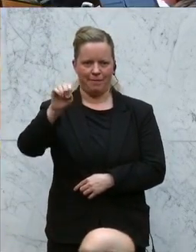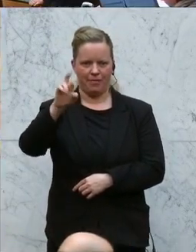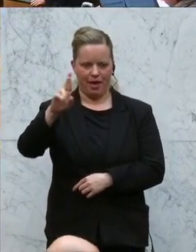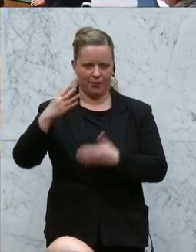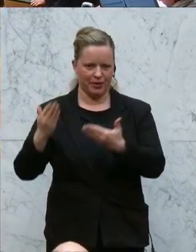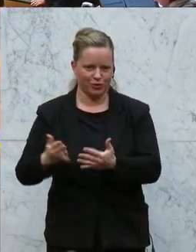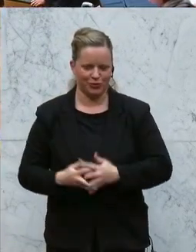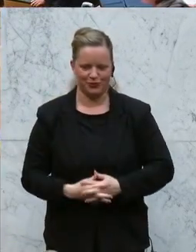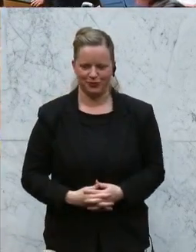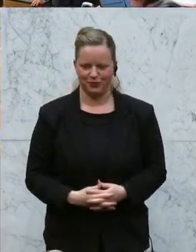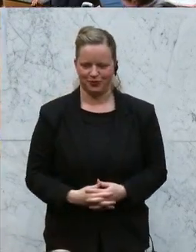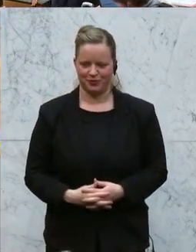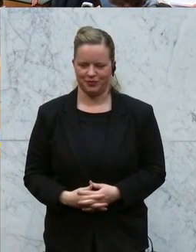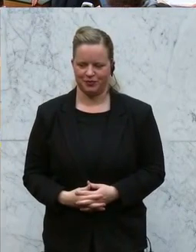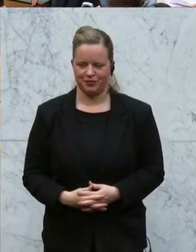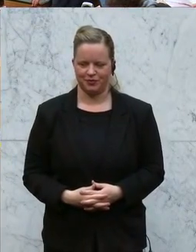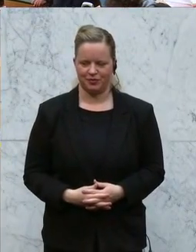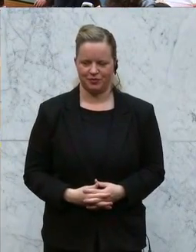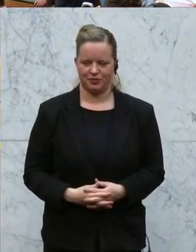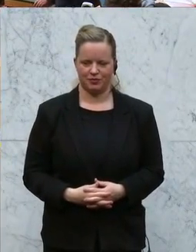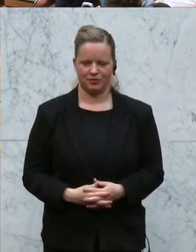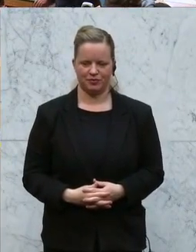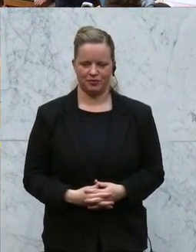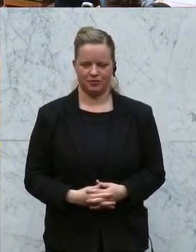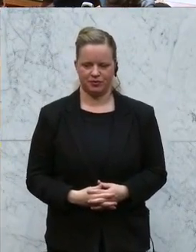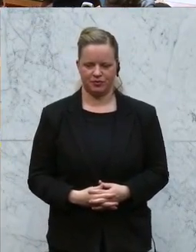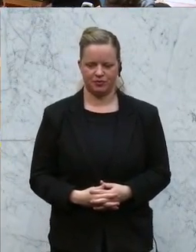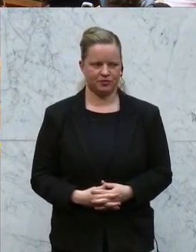Die Lohnnebenkosten senken ist ein Maßnahmenvorschlag von ihr. Und ... ...